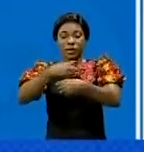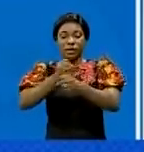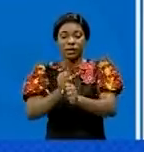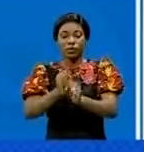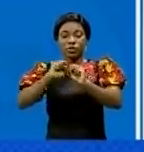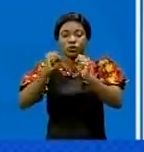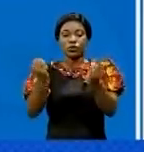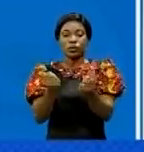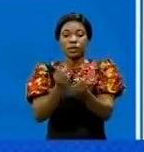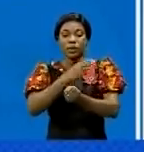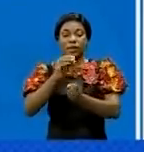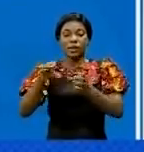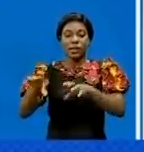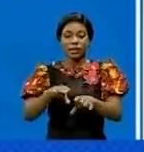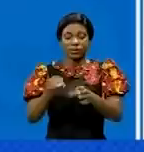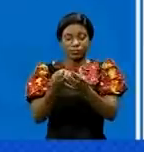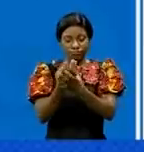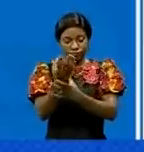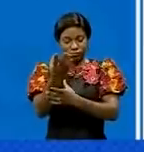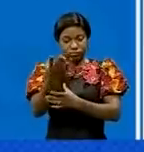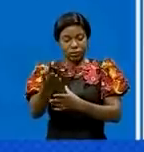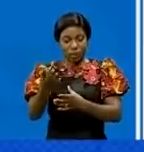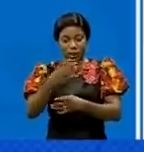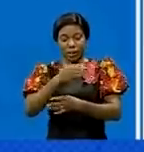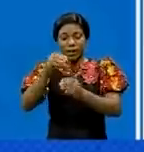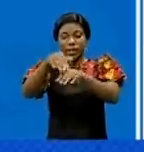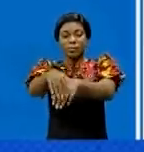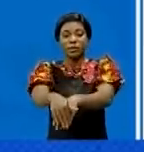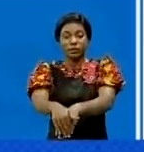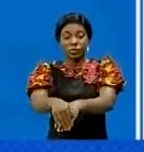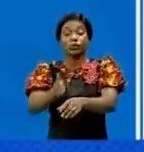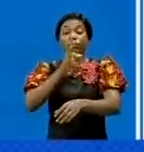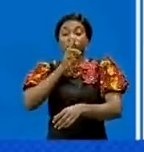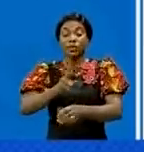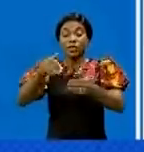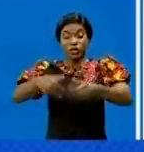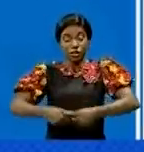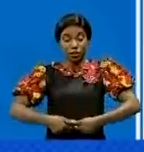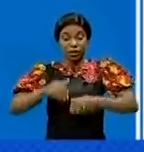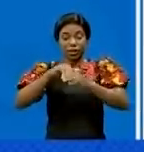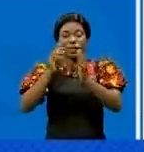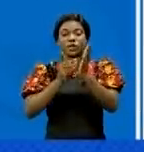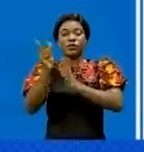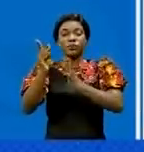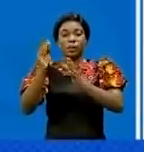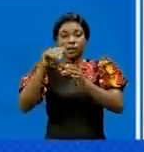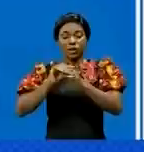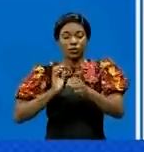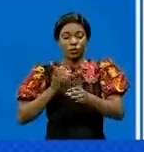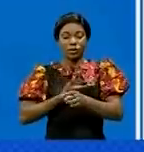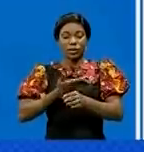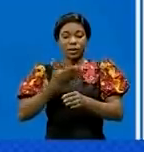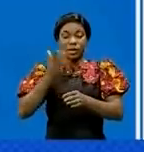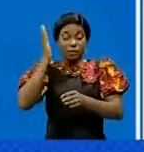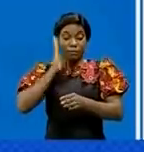d'entreprises et activités génératrices des revenus et la participation effective de jeunes au développement de notre cher et beau pays.